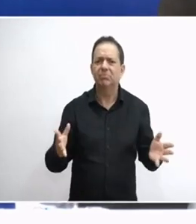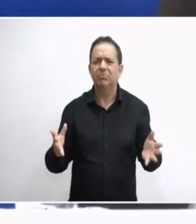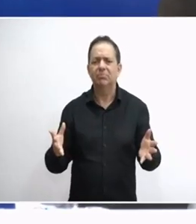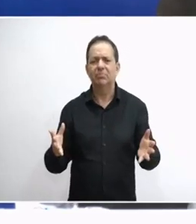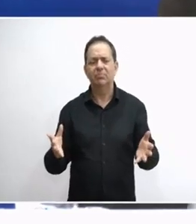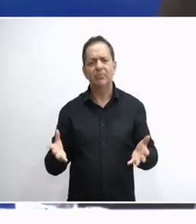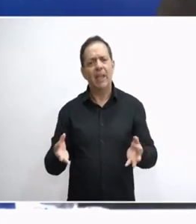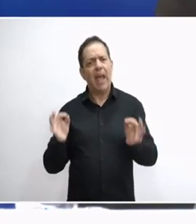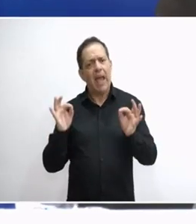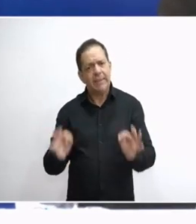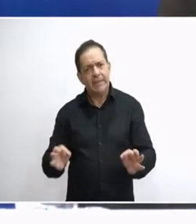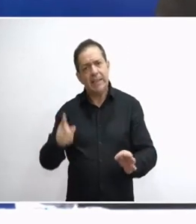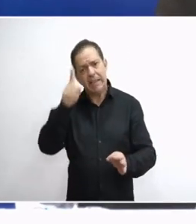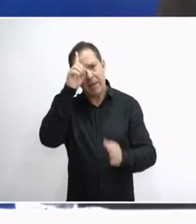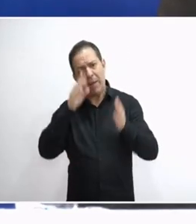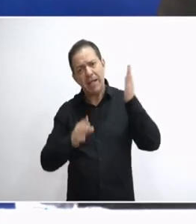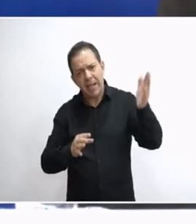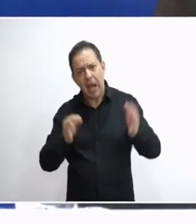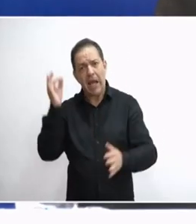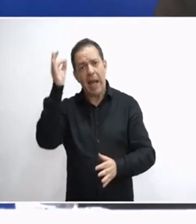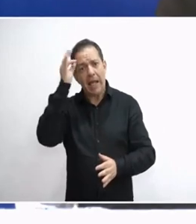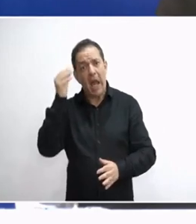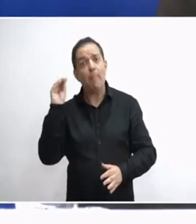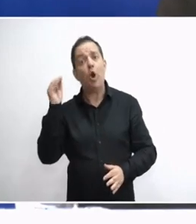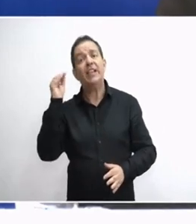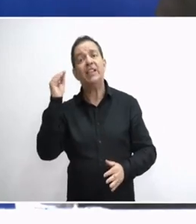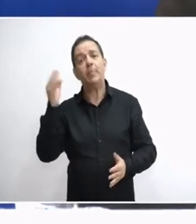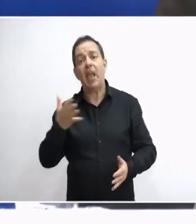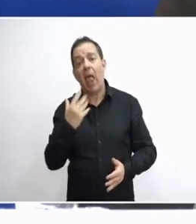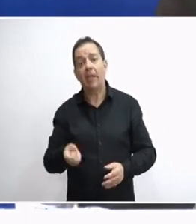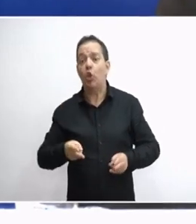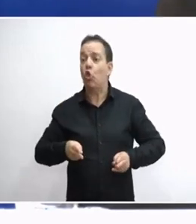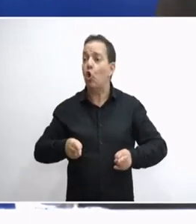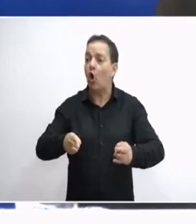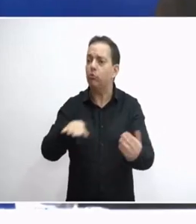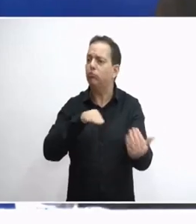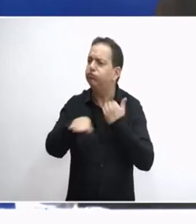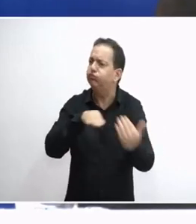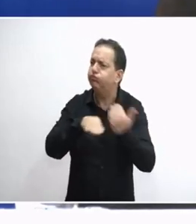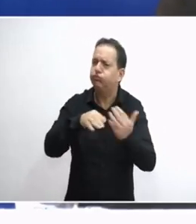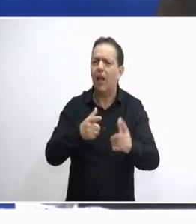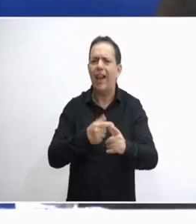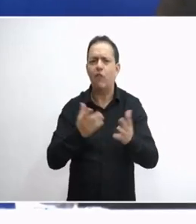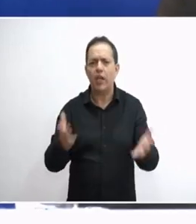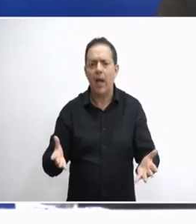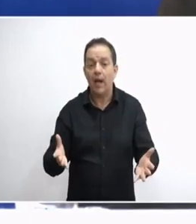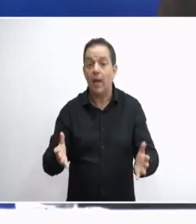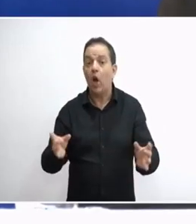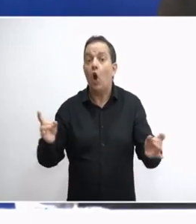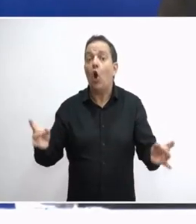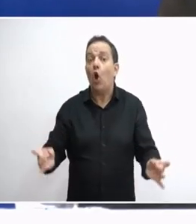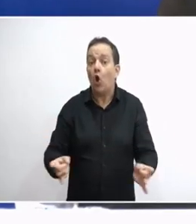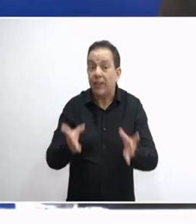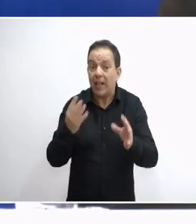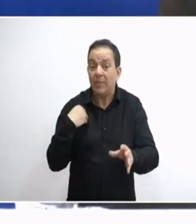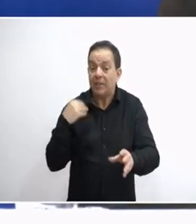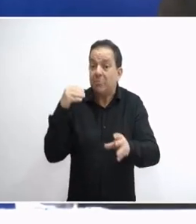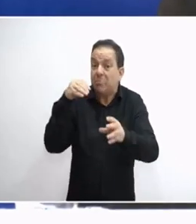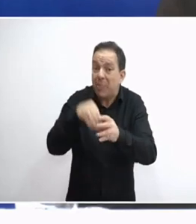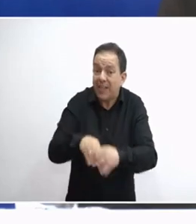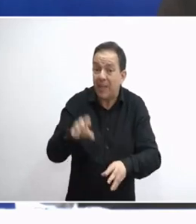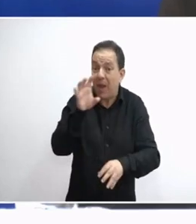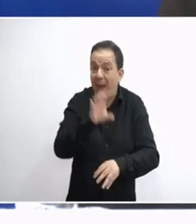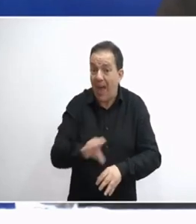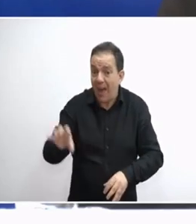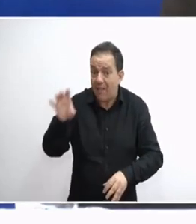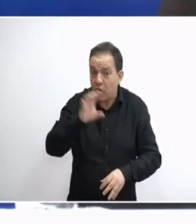για να λέτε την Γερμανία ή τη Γαλλία πολιτισμένη επειδή έχει δρόμους λεωφορία. Ο χάρτης που όταν γίναμε μέτοχοι στην Ευρώπη και